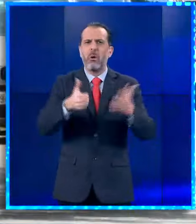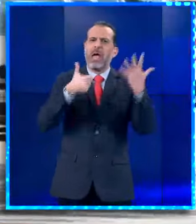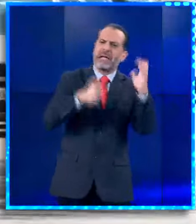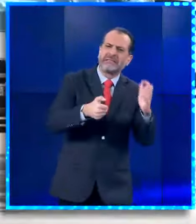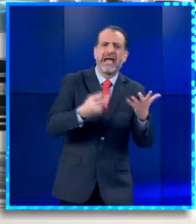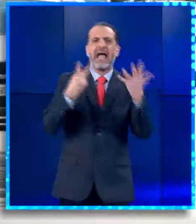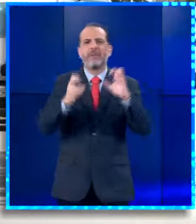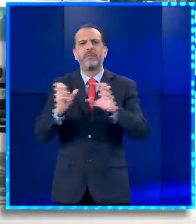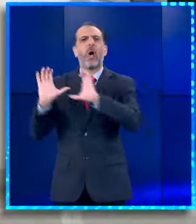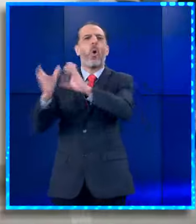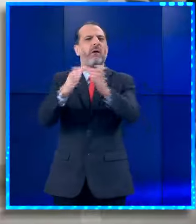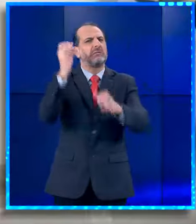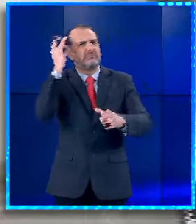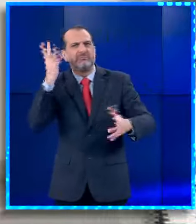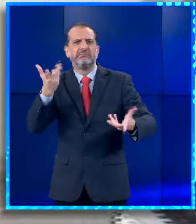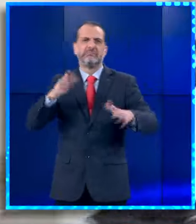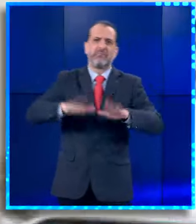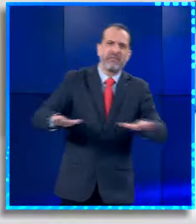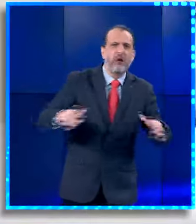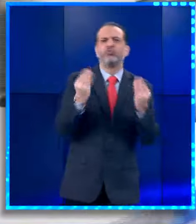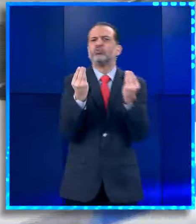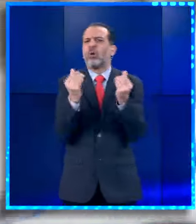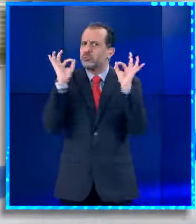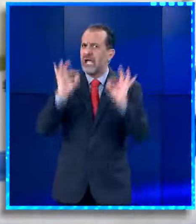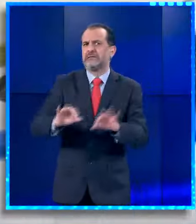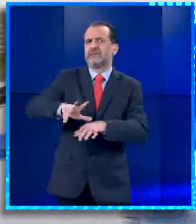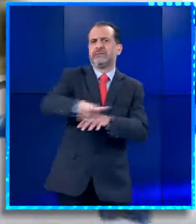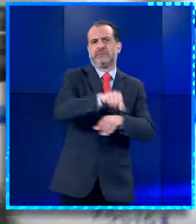60 με 70 συμμορίες που χτυπούν με τον ίδιο τρόπο.